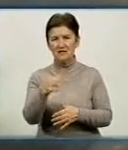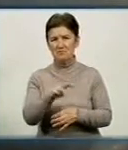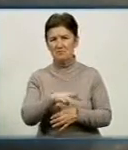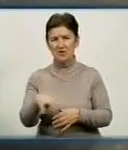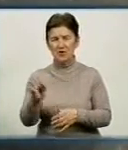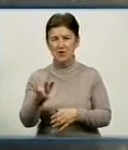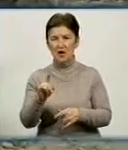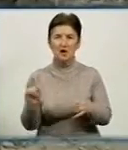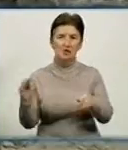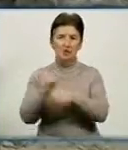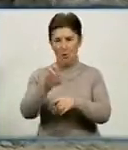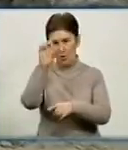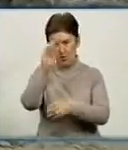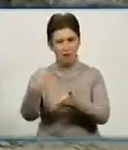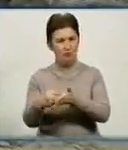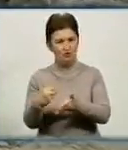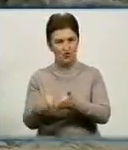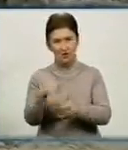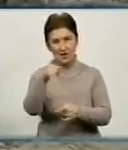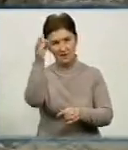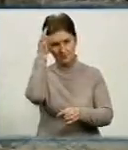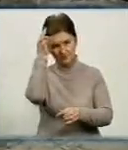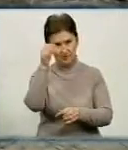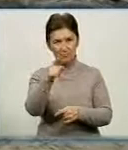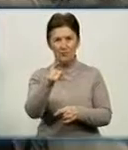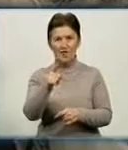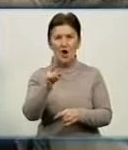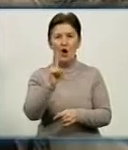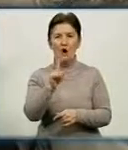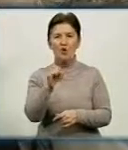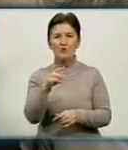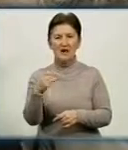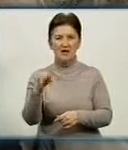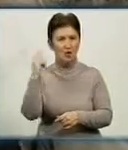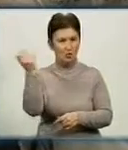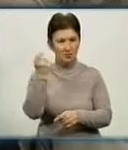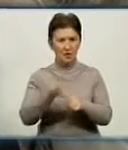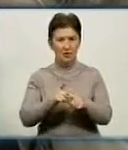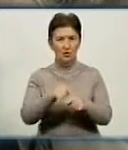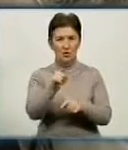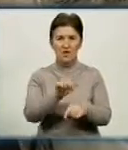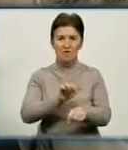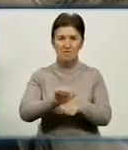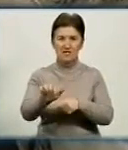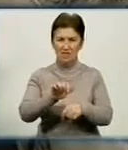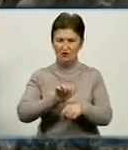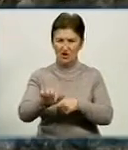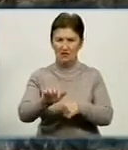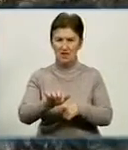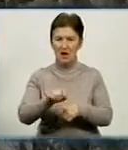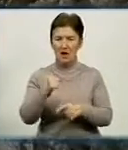додаткових грошей із держбюджету. Нагадаю, керівництво комунального господарства «Теплоенергетик», яке постачає тепло цими мережами,